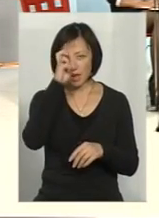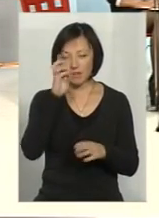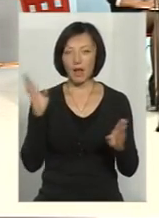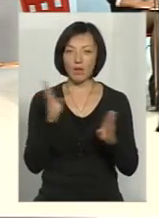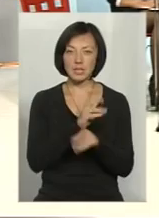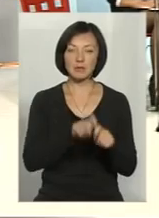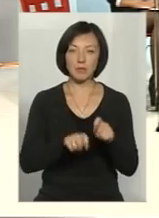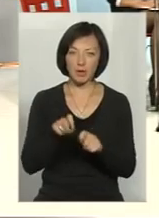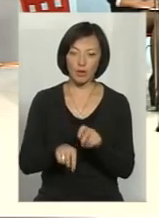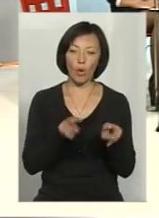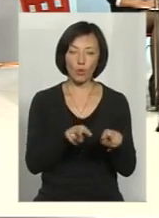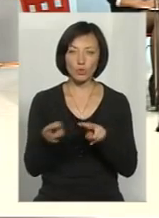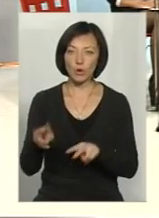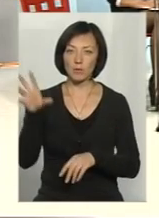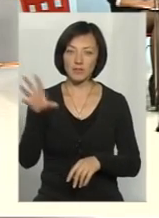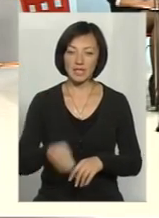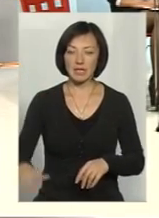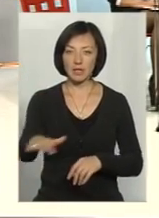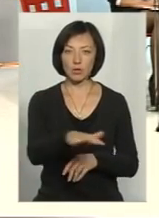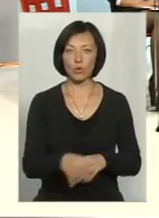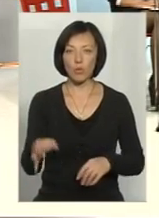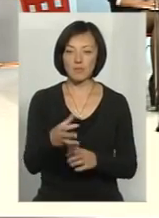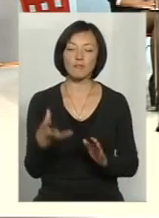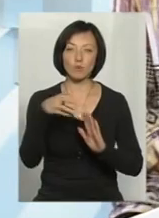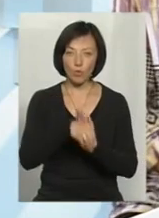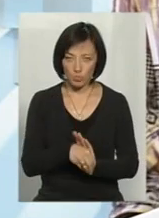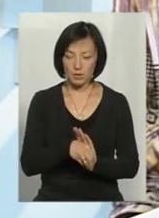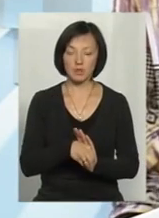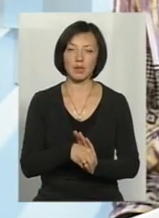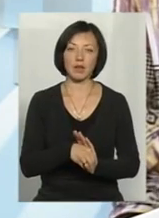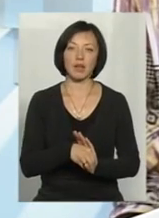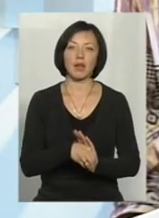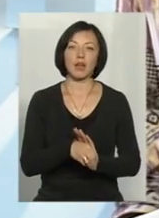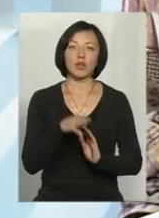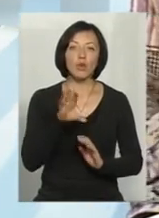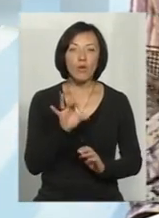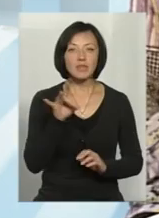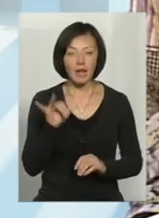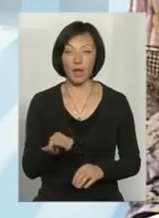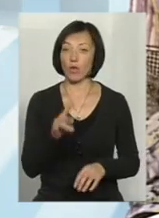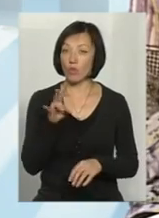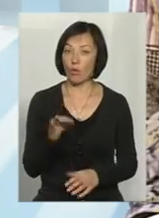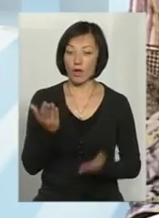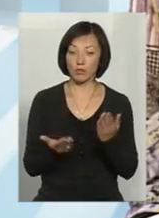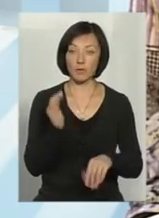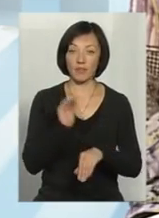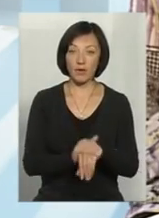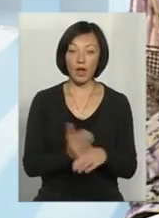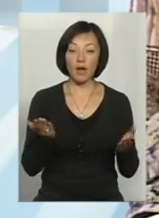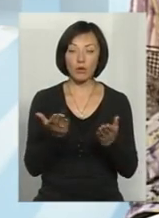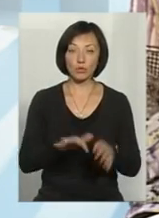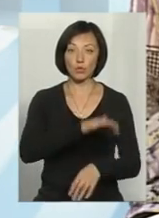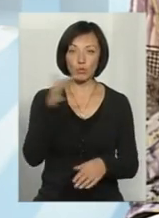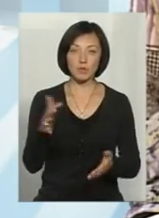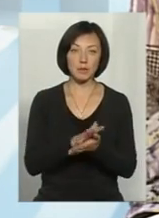інспекція здійснює державний контроль по всій території області, в тому числі на території НПТ. Але якщо ми просто виявляємо якусь купу